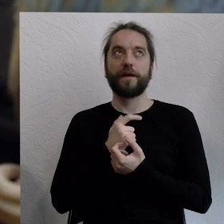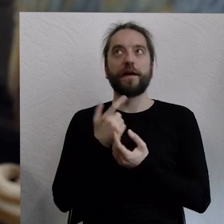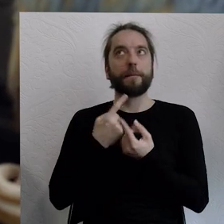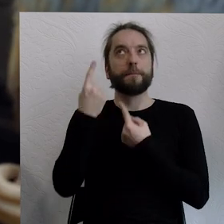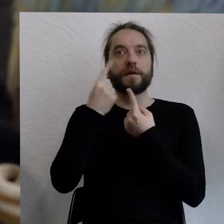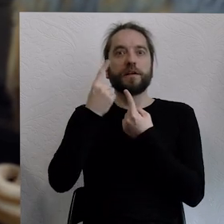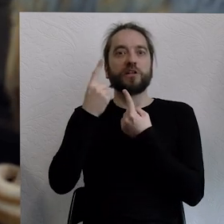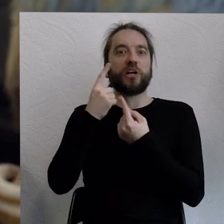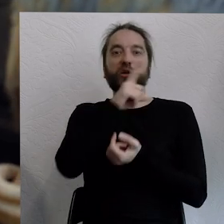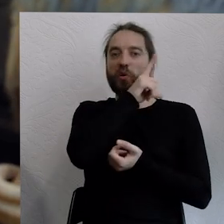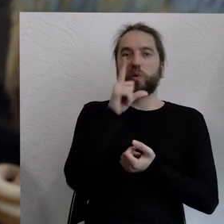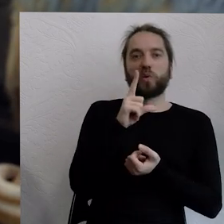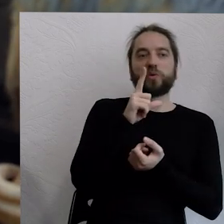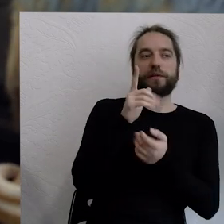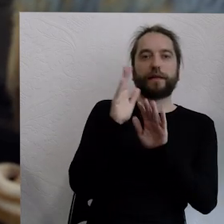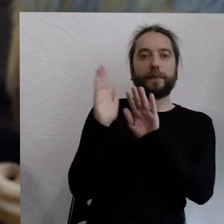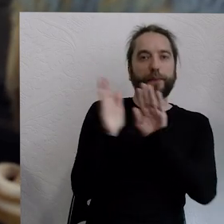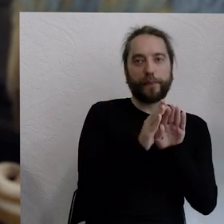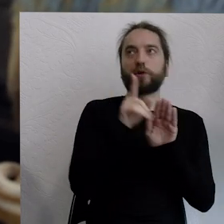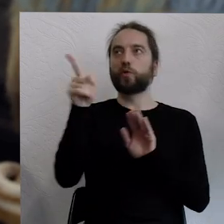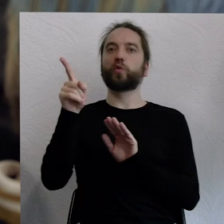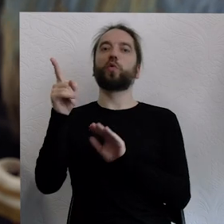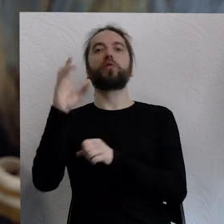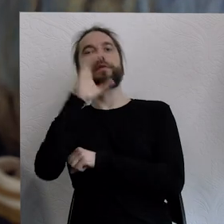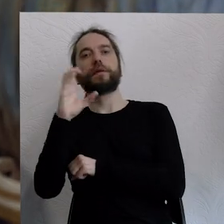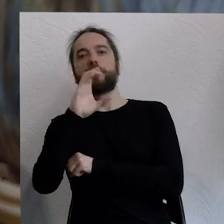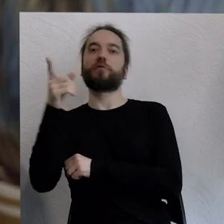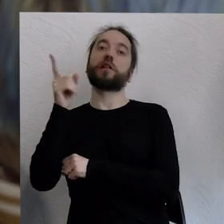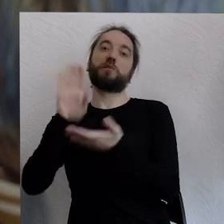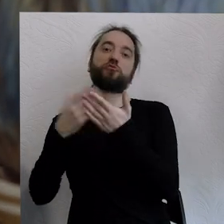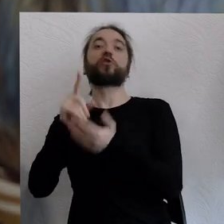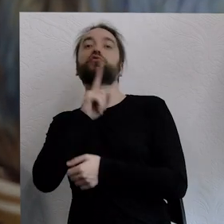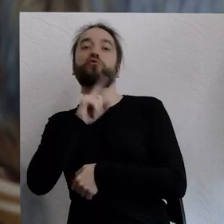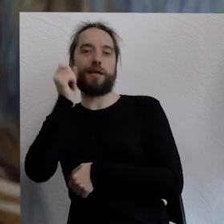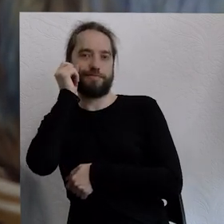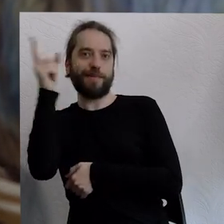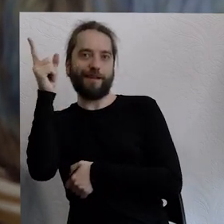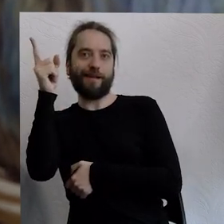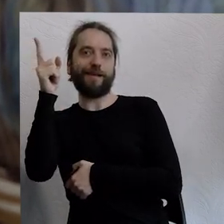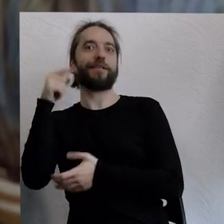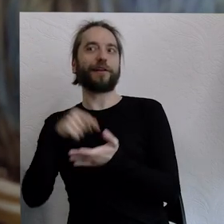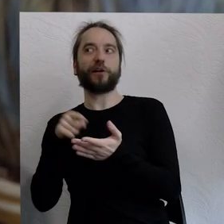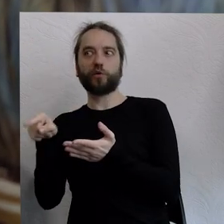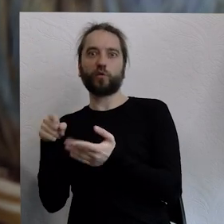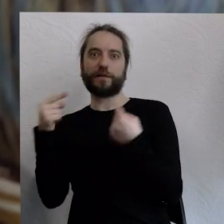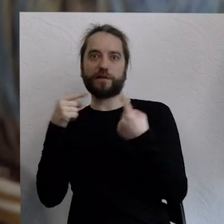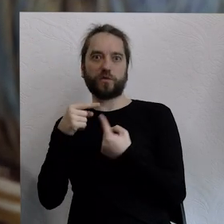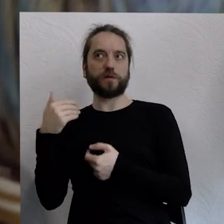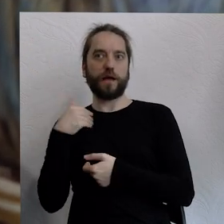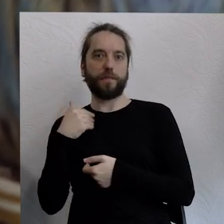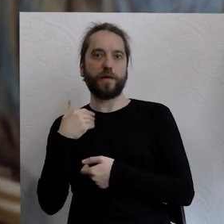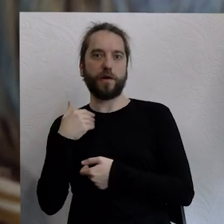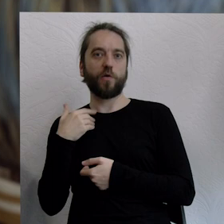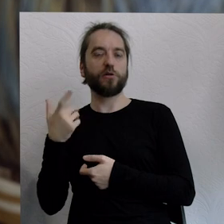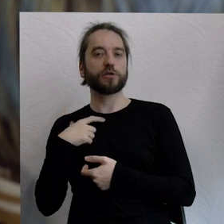typu właśnie sztuczna inteligencja. I nie jesteśmy w stanie, i moim zdaniem w tej dyskusji też to wybrzmiało, nie jesteśmy w stanie